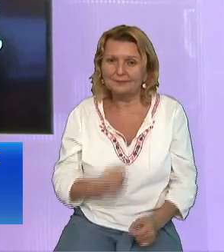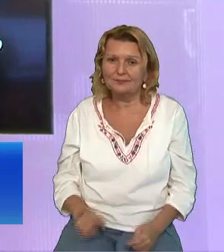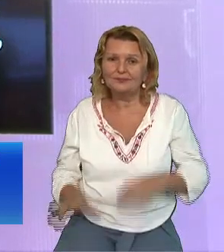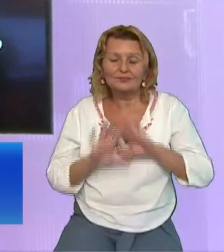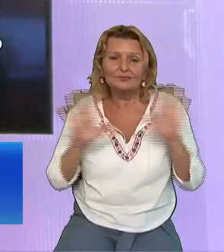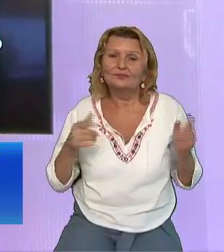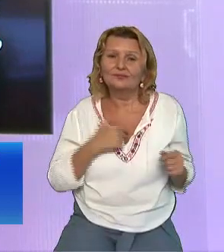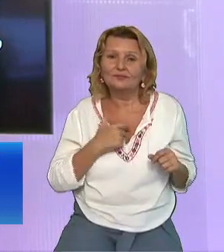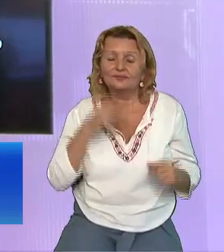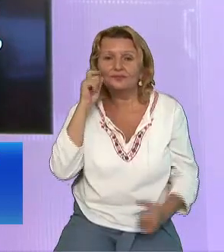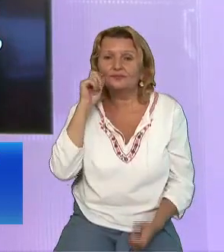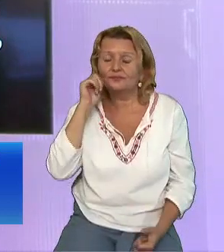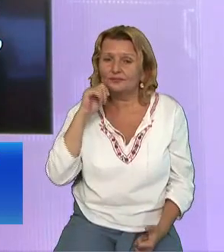altora